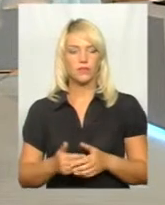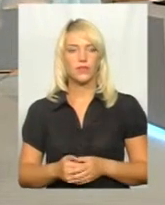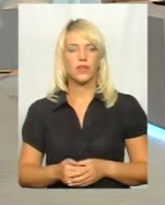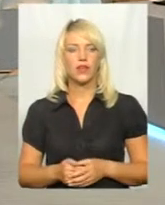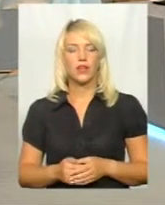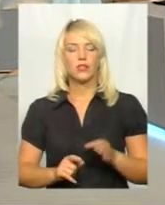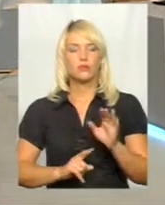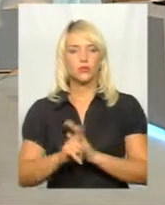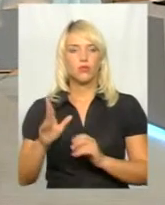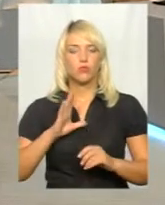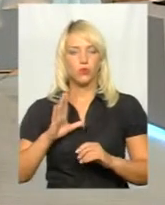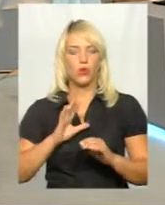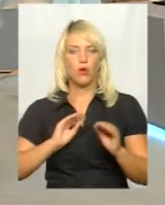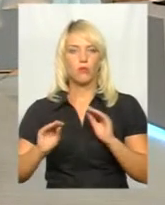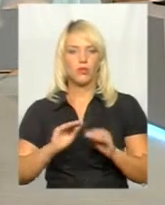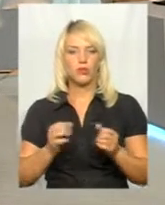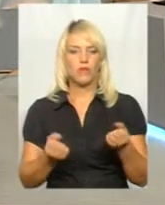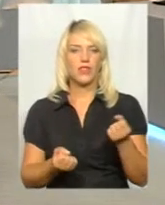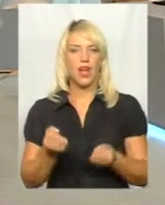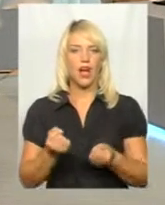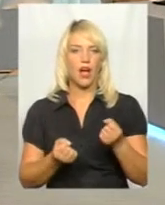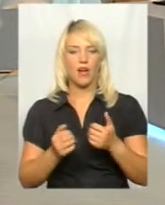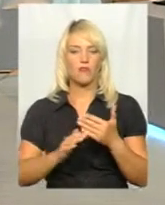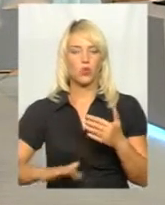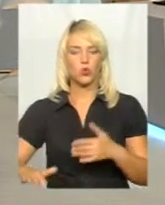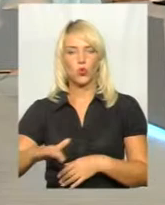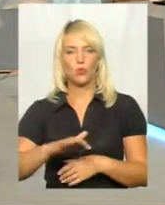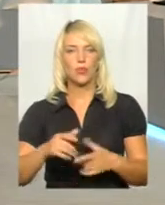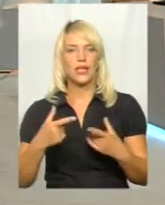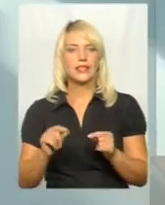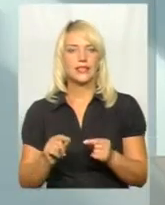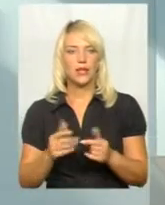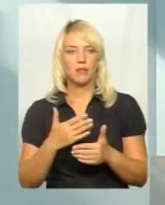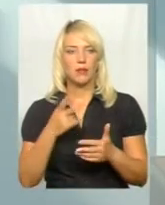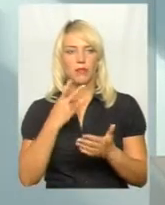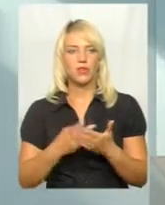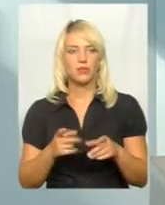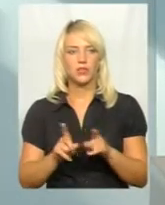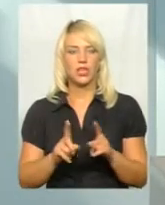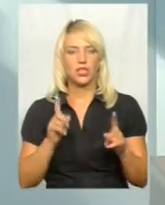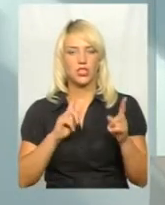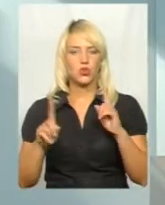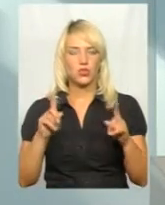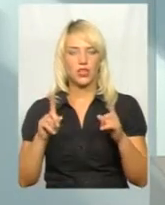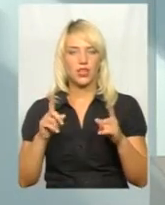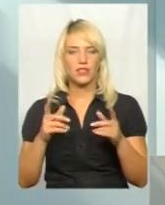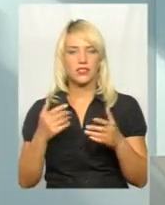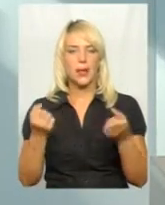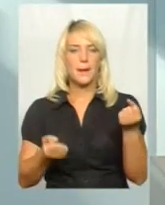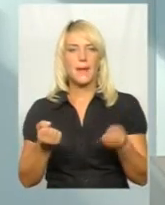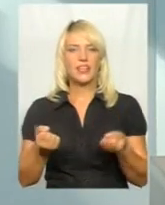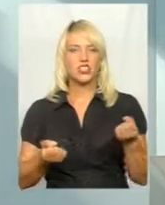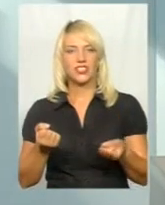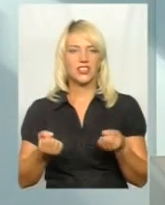були облаштовані автодром, там, де ми бачимо такі чудернацькі хімерні машинки,